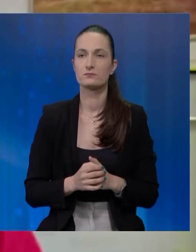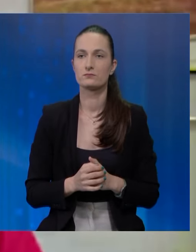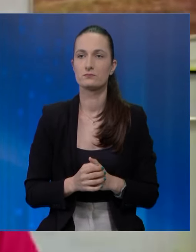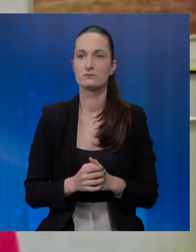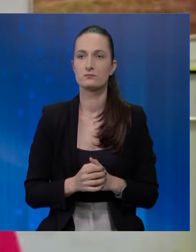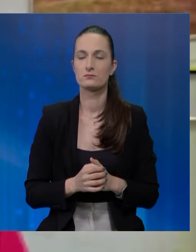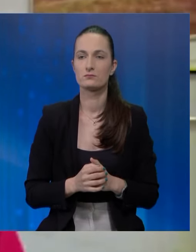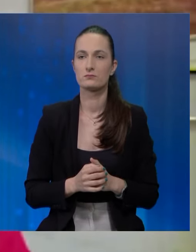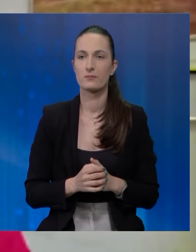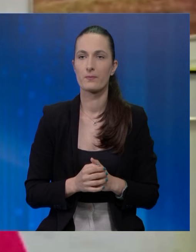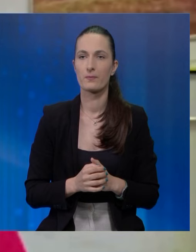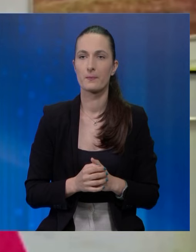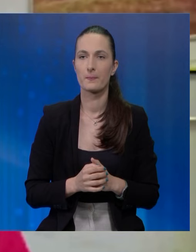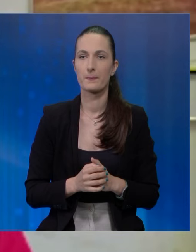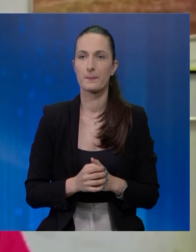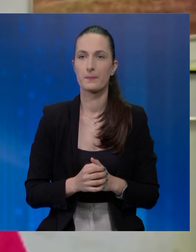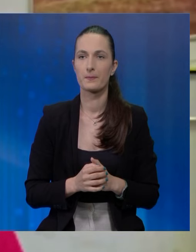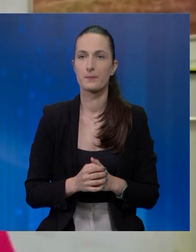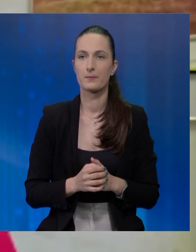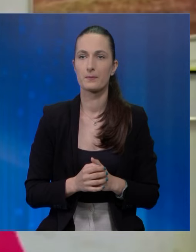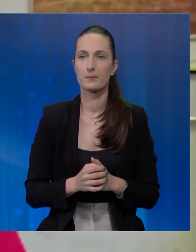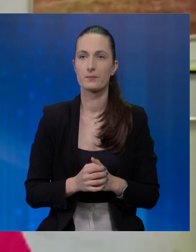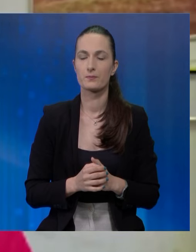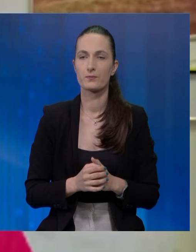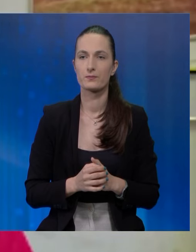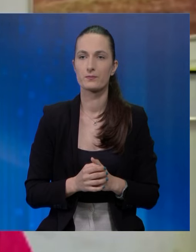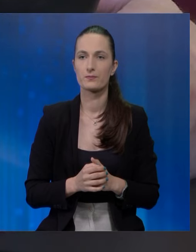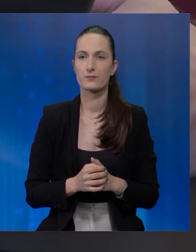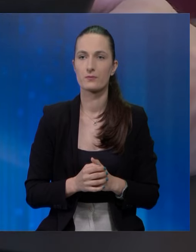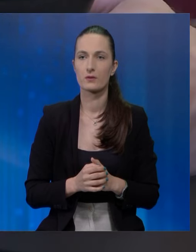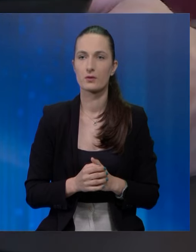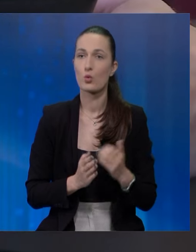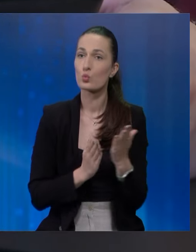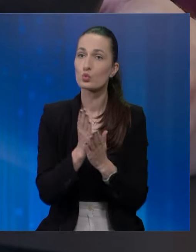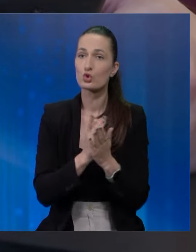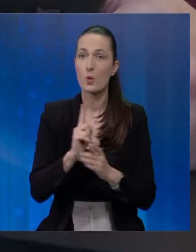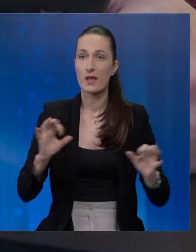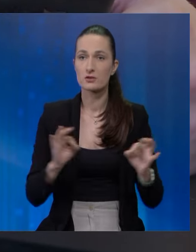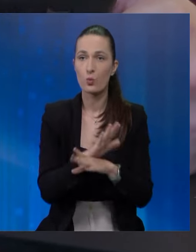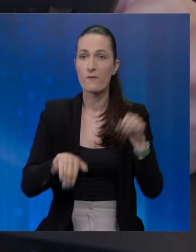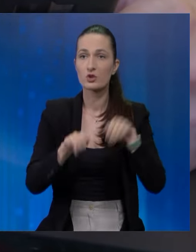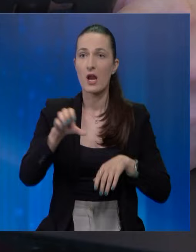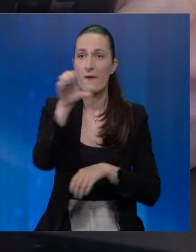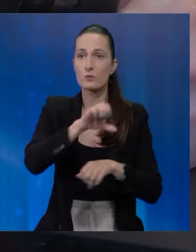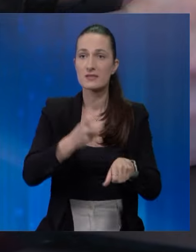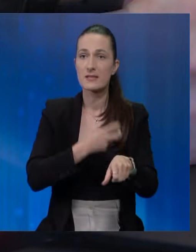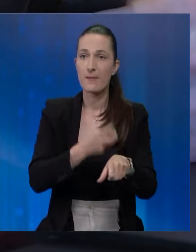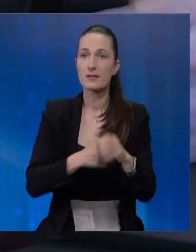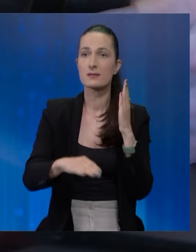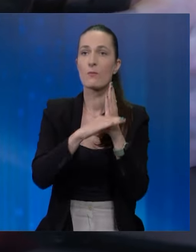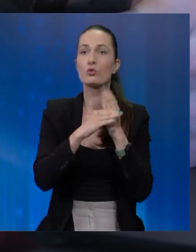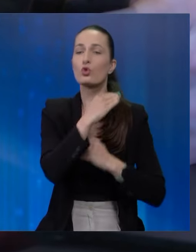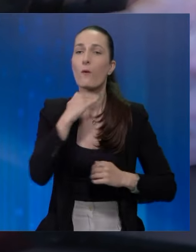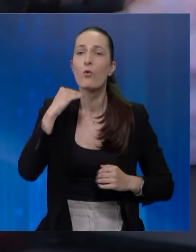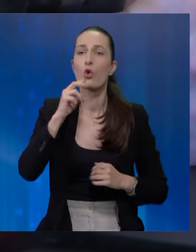veći broj ljudi pravobremeno bilo zbaše broj. U slučaju nesreće u većini europskih zemalja je za